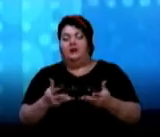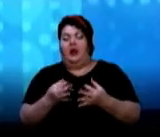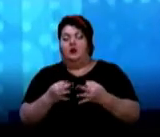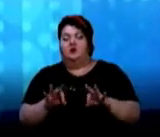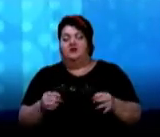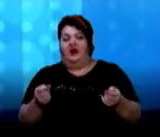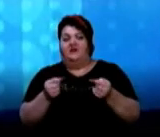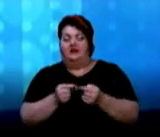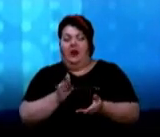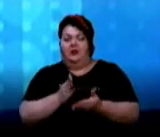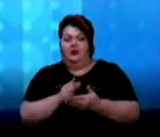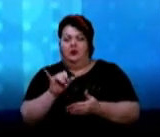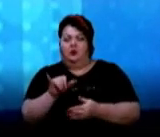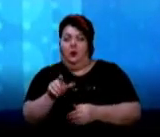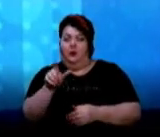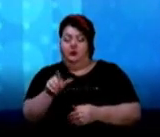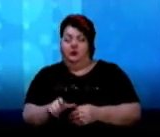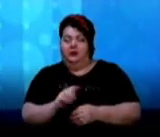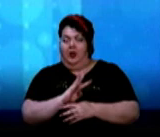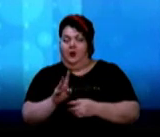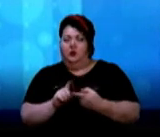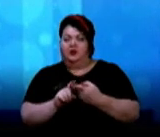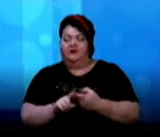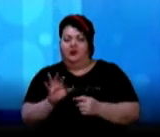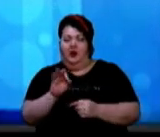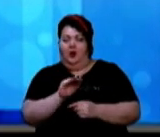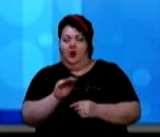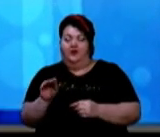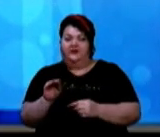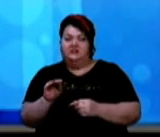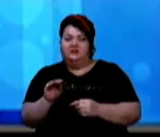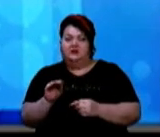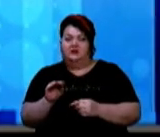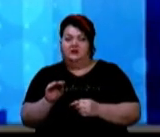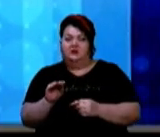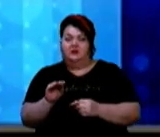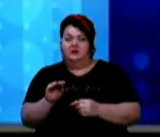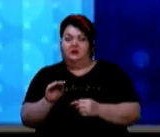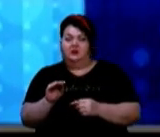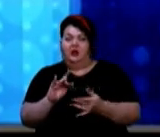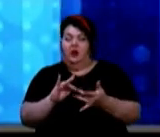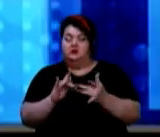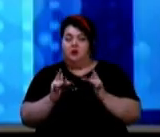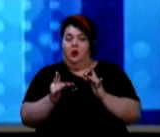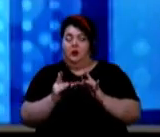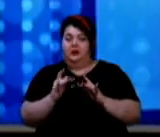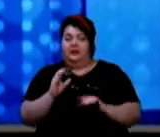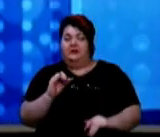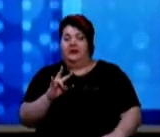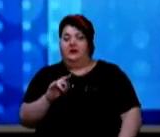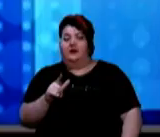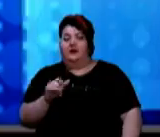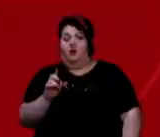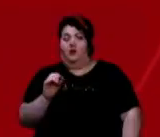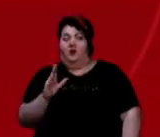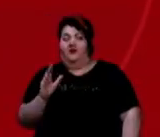наявність у людини коронавірусу. Далі відео з офіційної сторінки YouTube голови Полтавської обласної державної адміністрації Олега Синігубова. Давайте